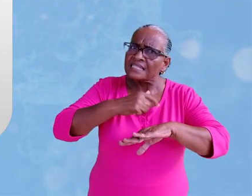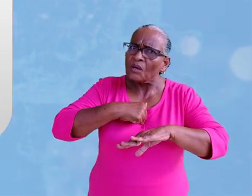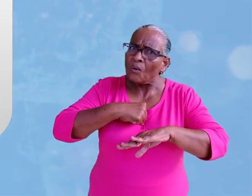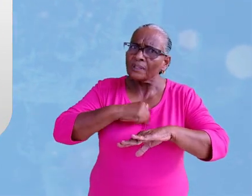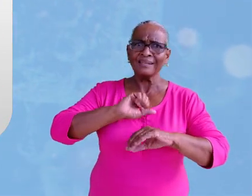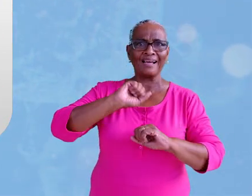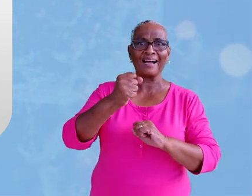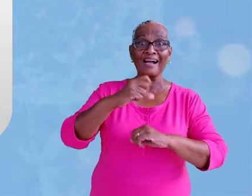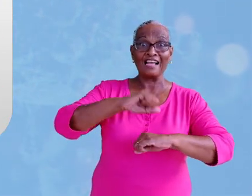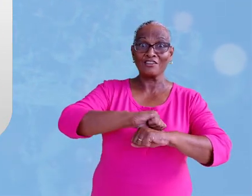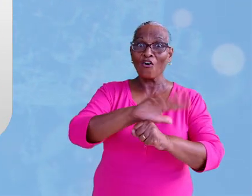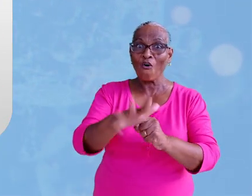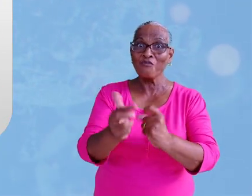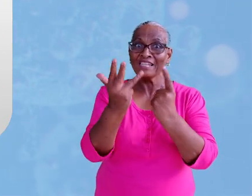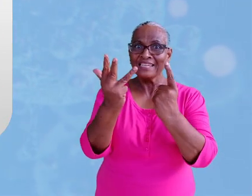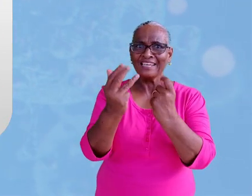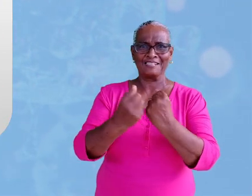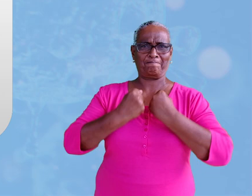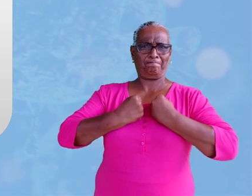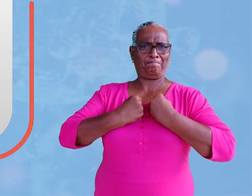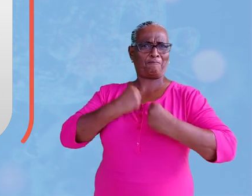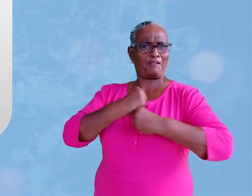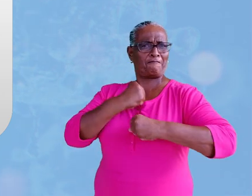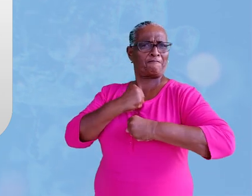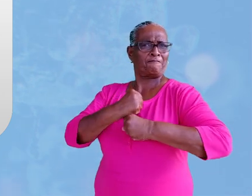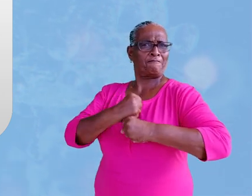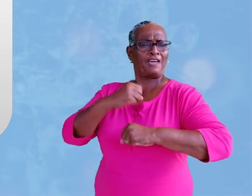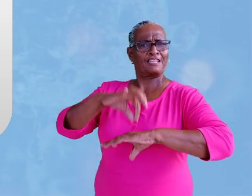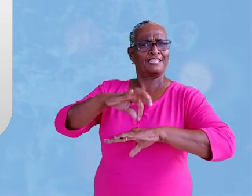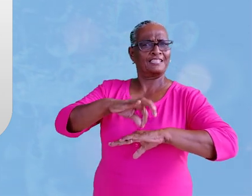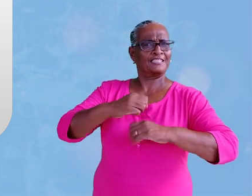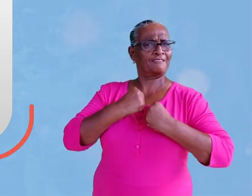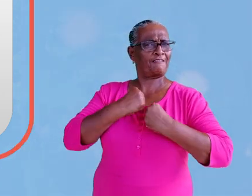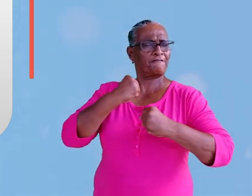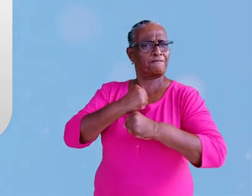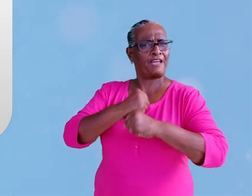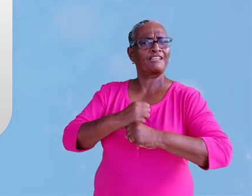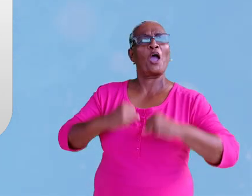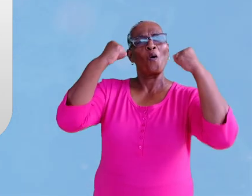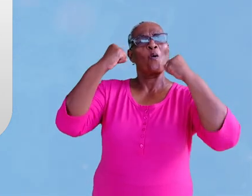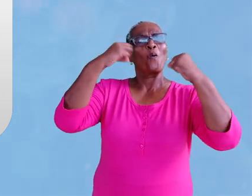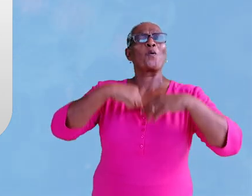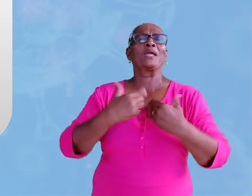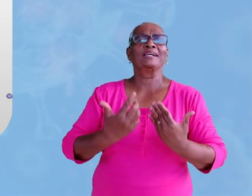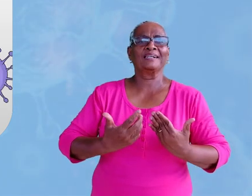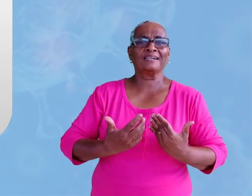dan kun je de strijd met COVID-19 beter aan en het overwinnen.